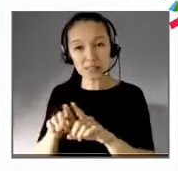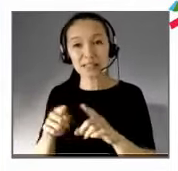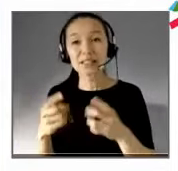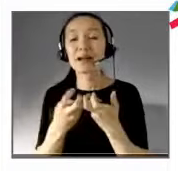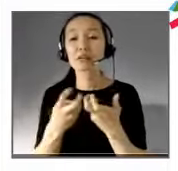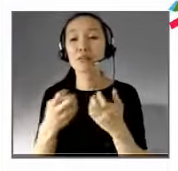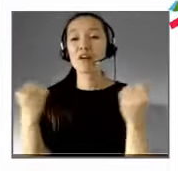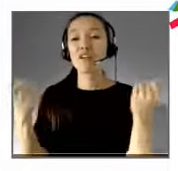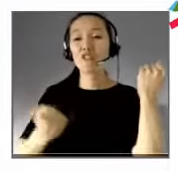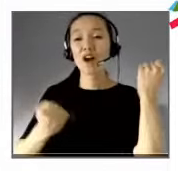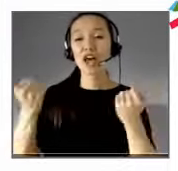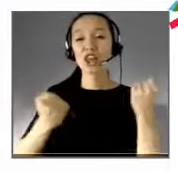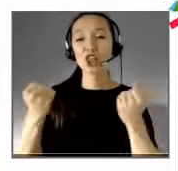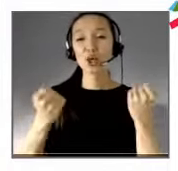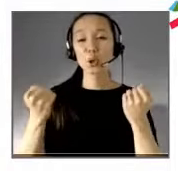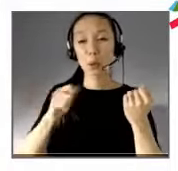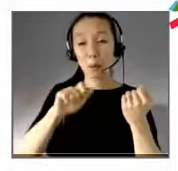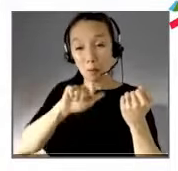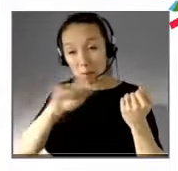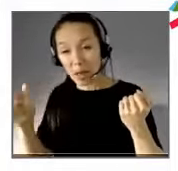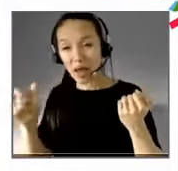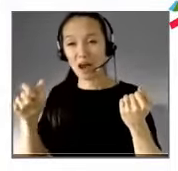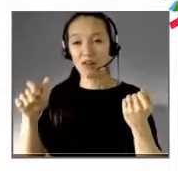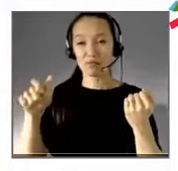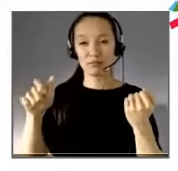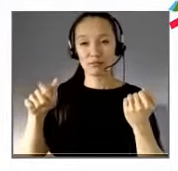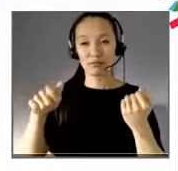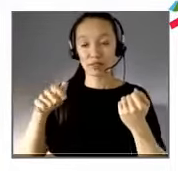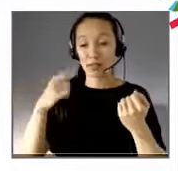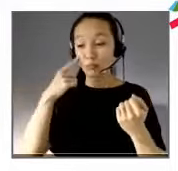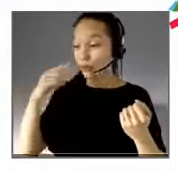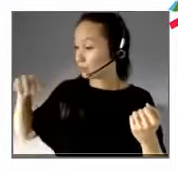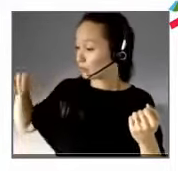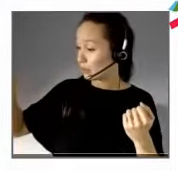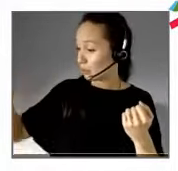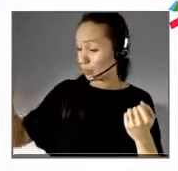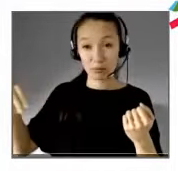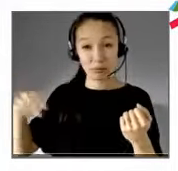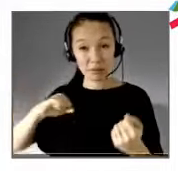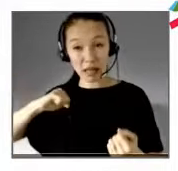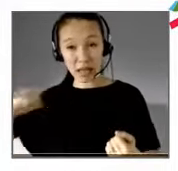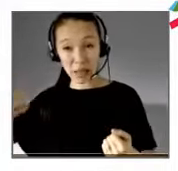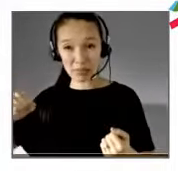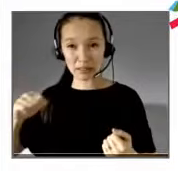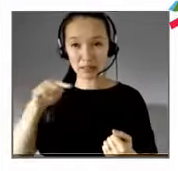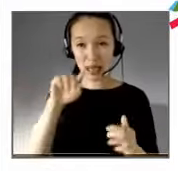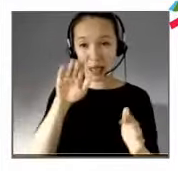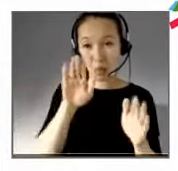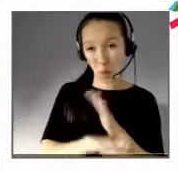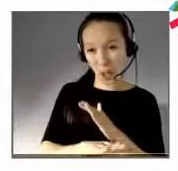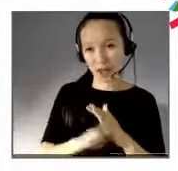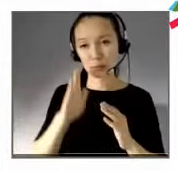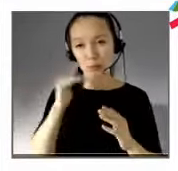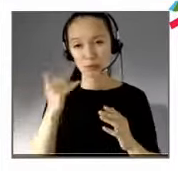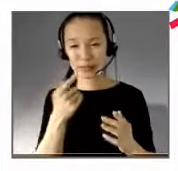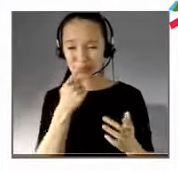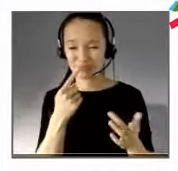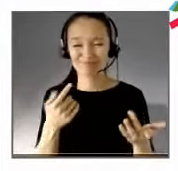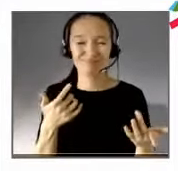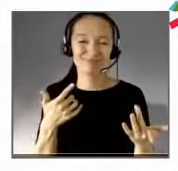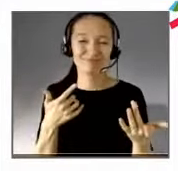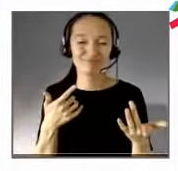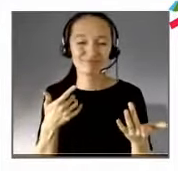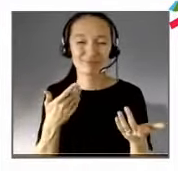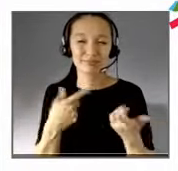mettre plus de temps qu'un piéton ou un vélo, etc. Donc ça, c'était le volet du changement par